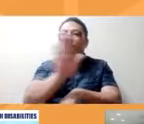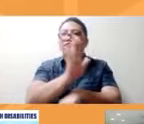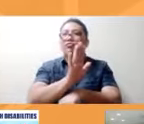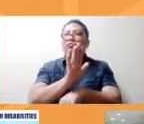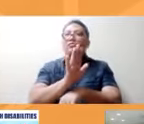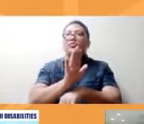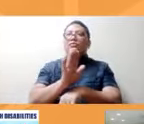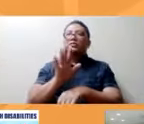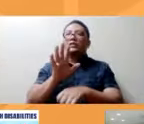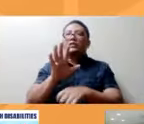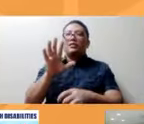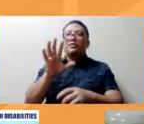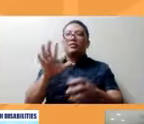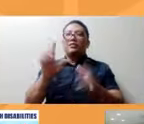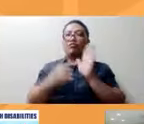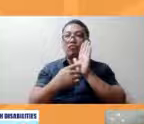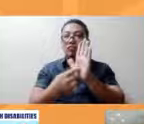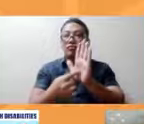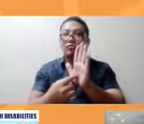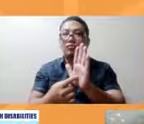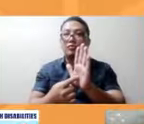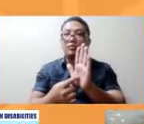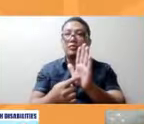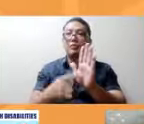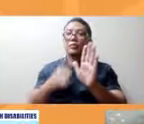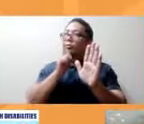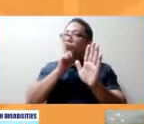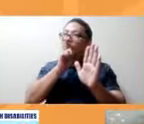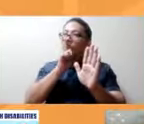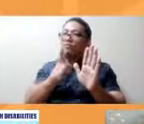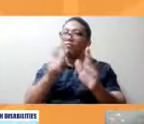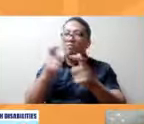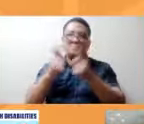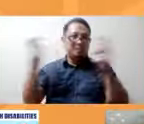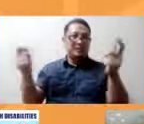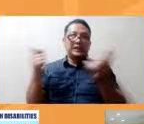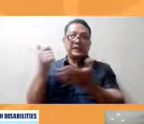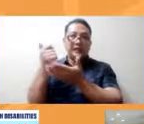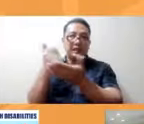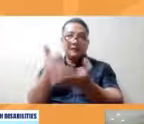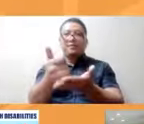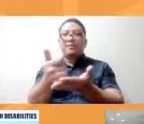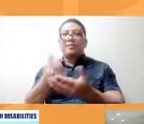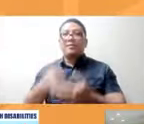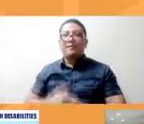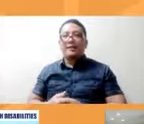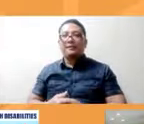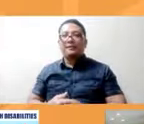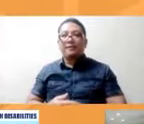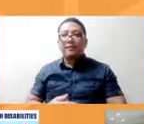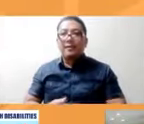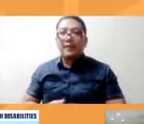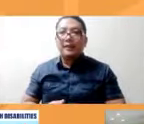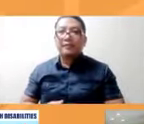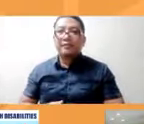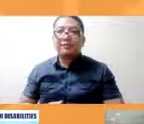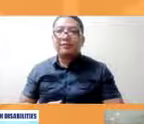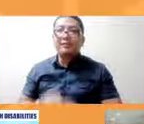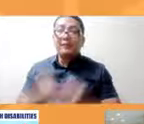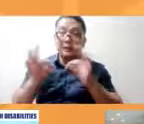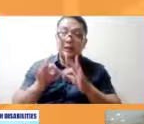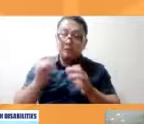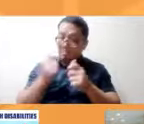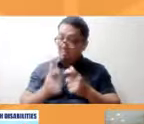ay alagay ko isa yan sa major actor kasi pag hindi kayong maya pag-a-media pag